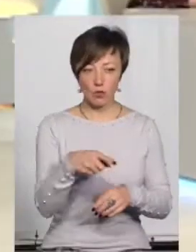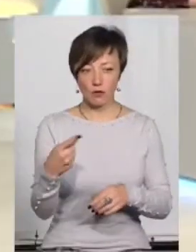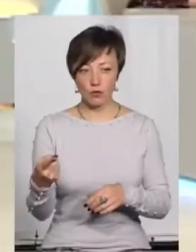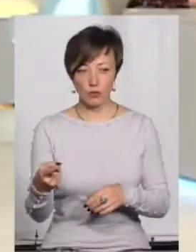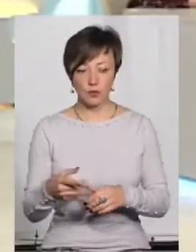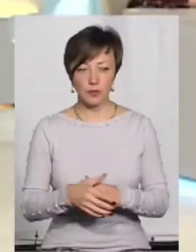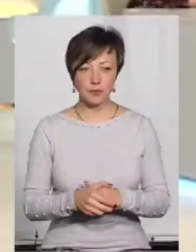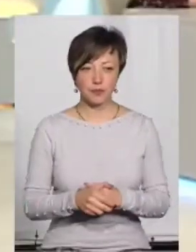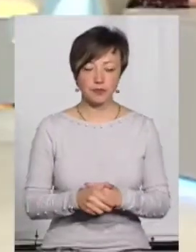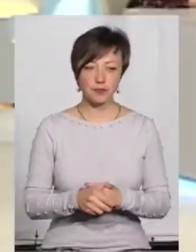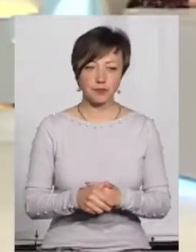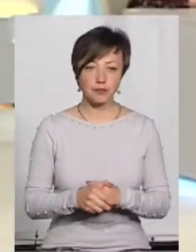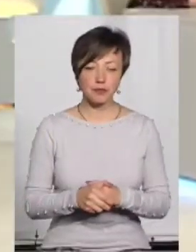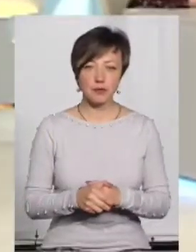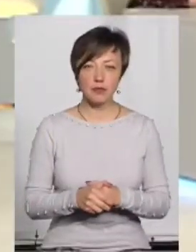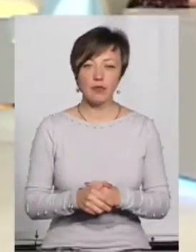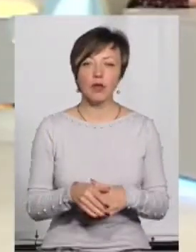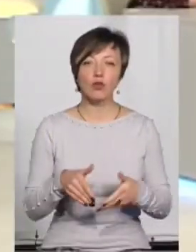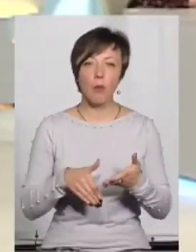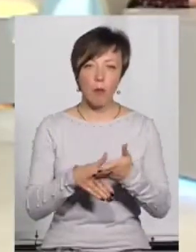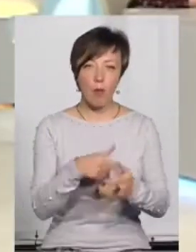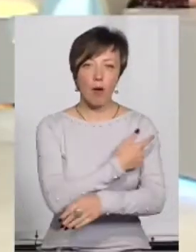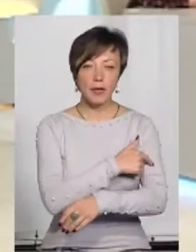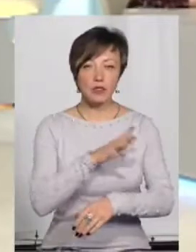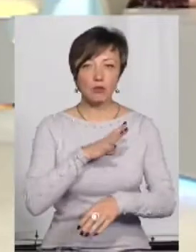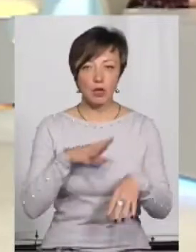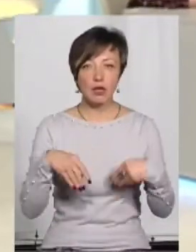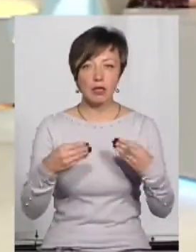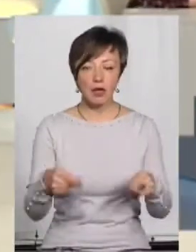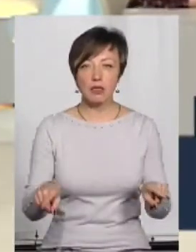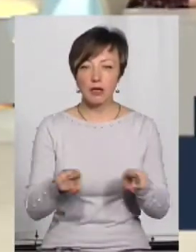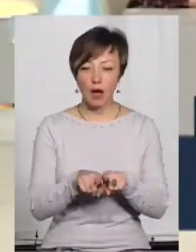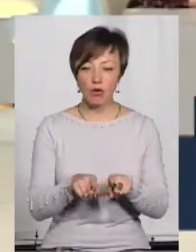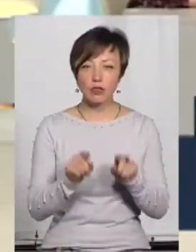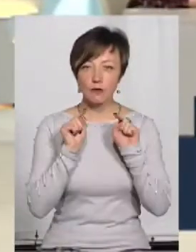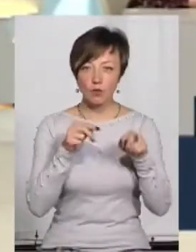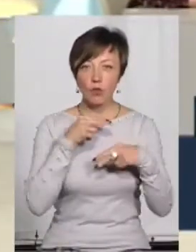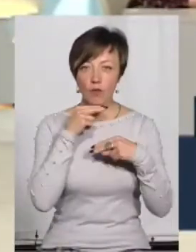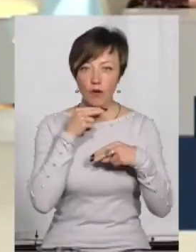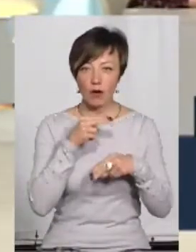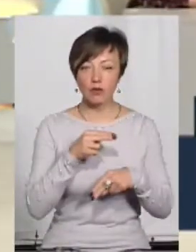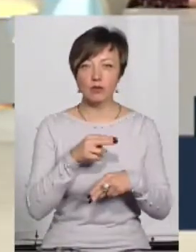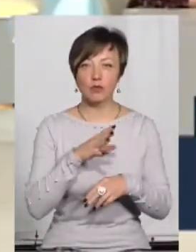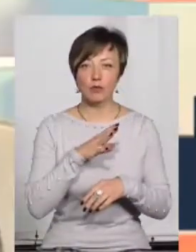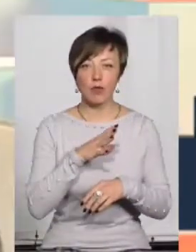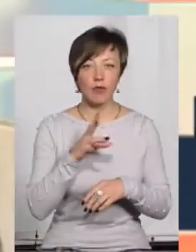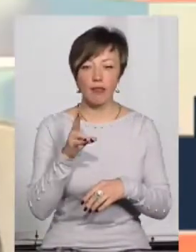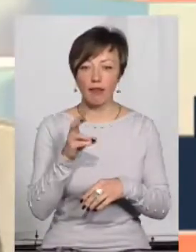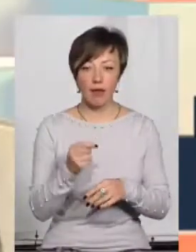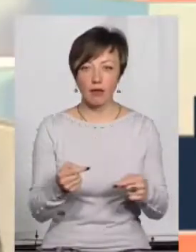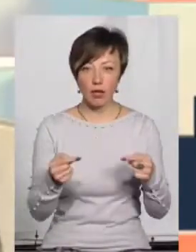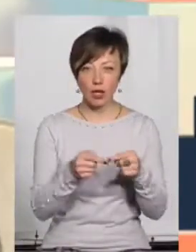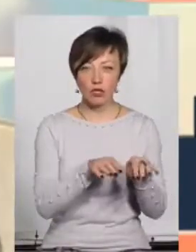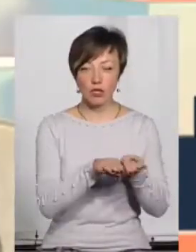Тобто, і короста, і пахова грижа, допомога була надана. Також ми звернули увагу, що було на неналежному рівні